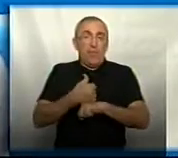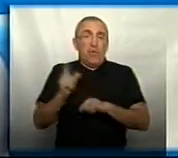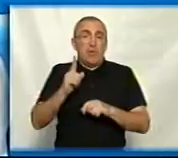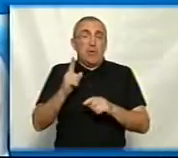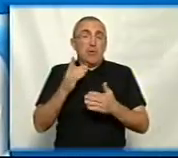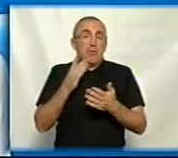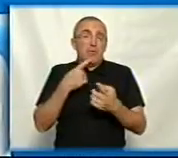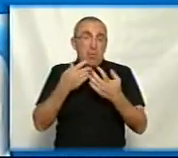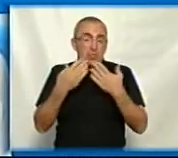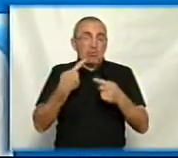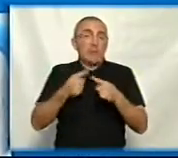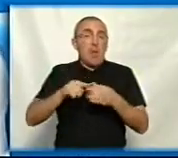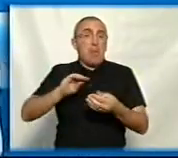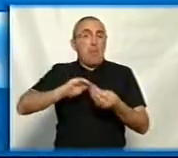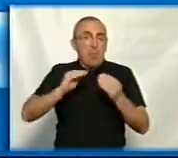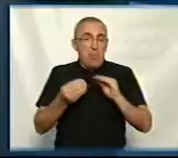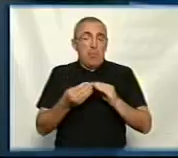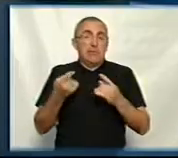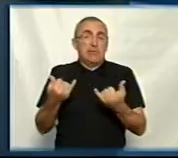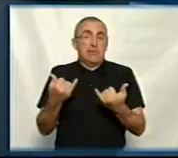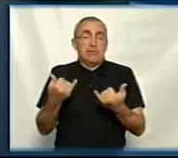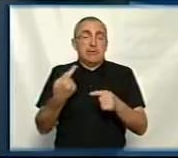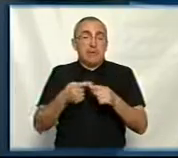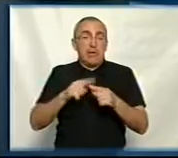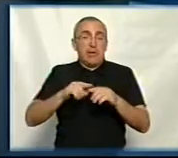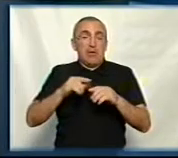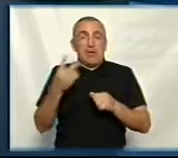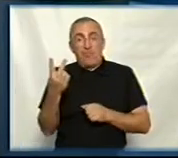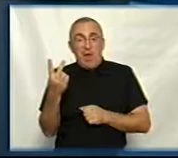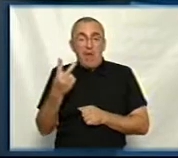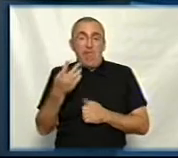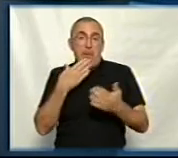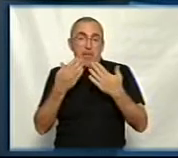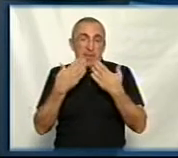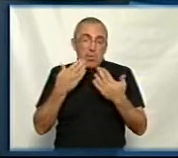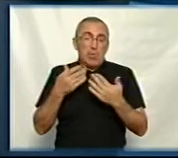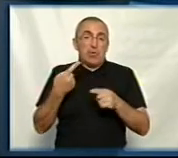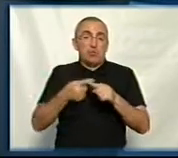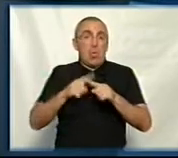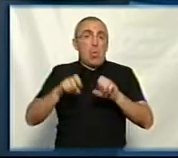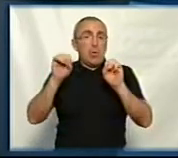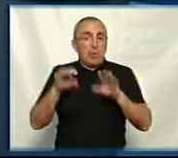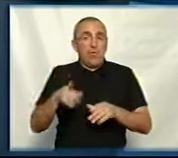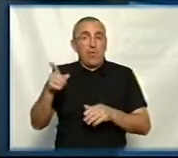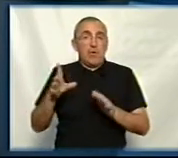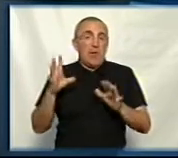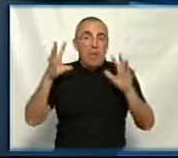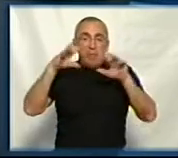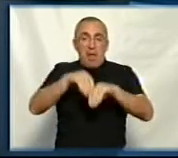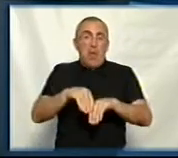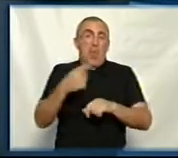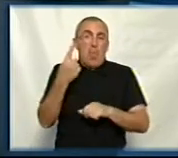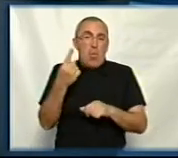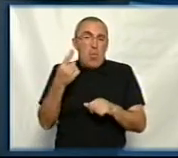теж безпосередньо цієї проблеми. Тут просто, скажімо так, два підходи до цього рішення, і вони наклалися один на один. Ну,